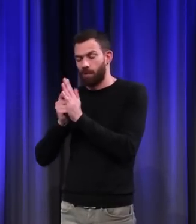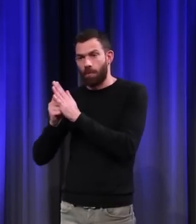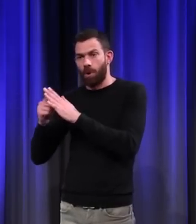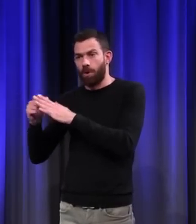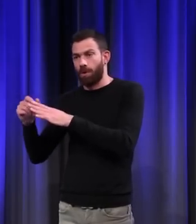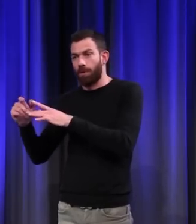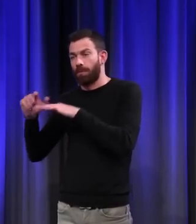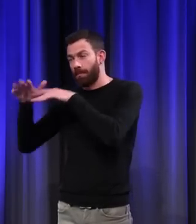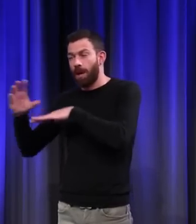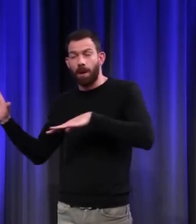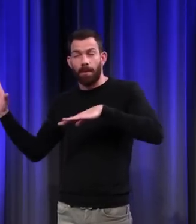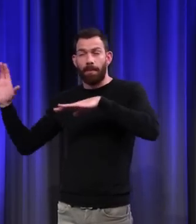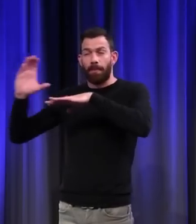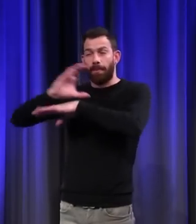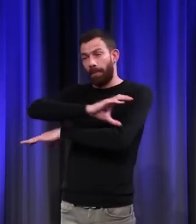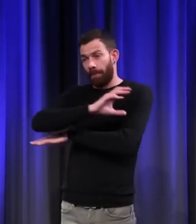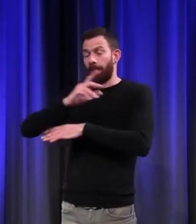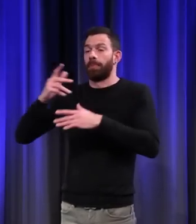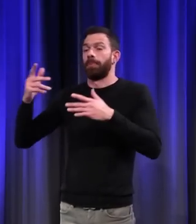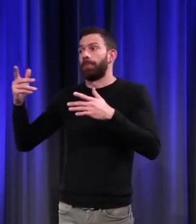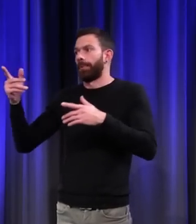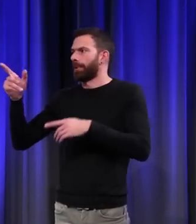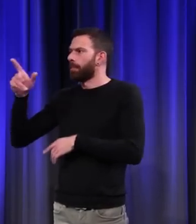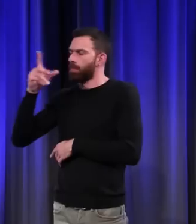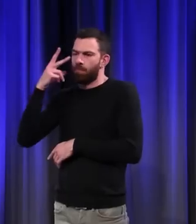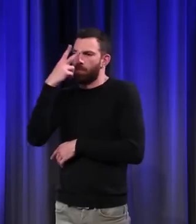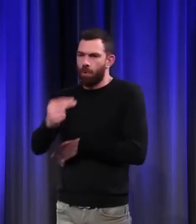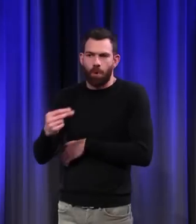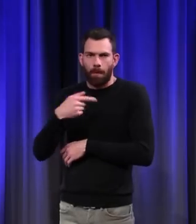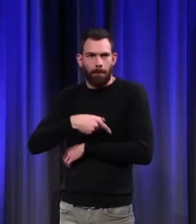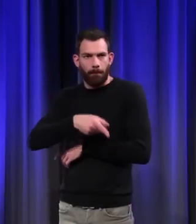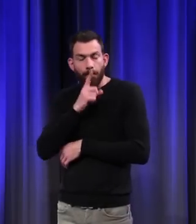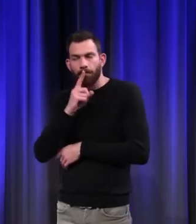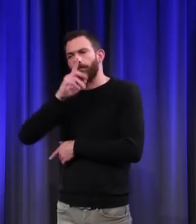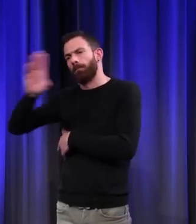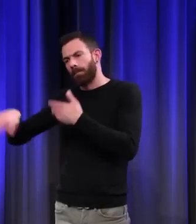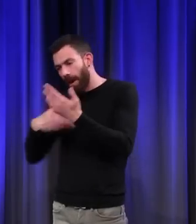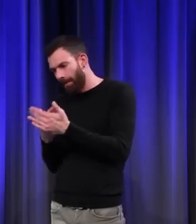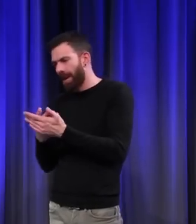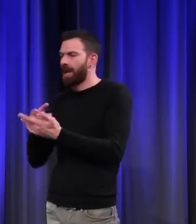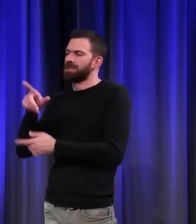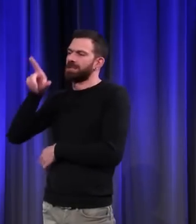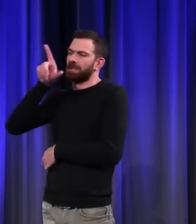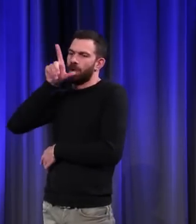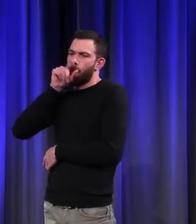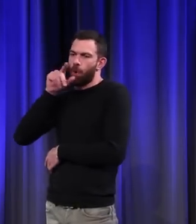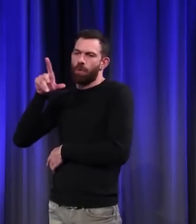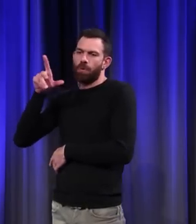revenu prévenir Noé que les os étaient retirés. Il faut envoyer la colombe. Donc, il y une guerre faite aux corbeaux,